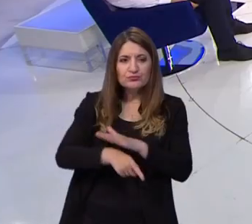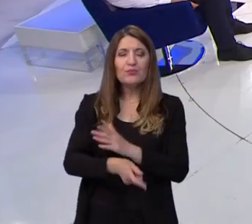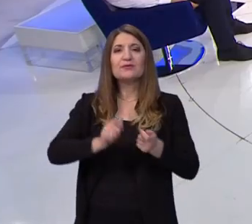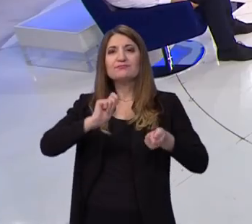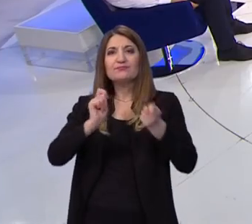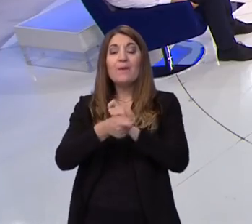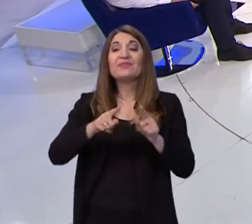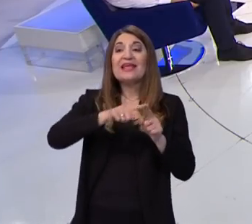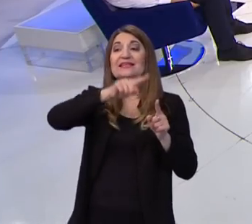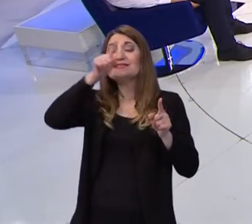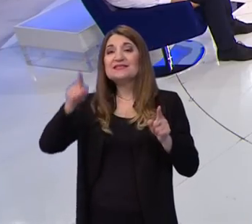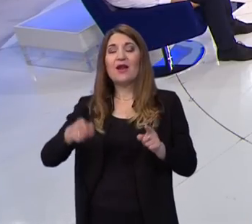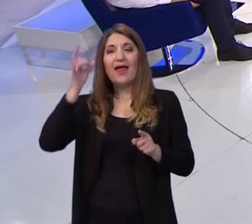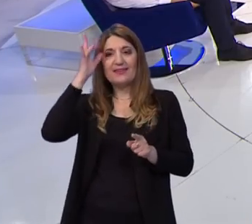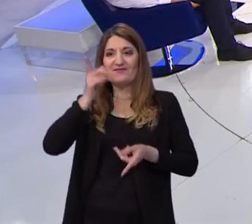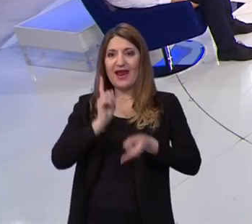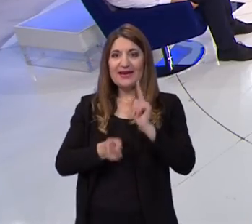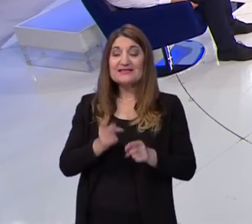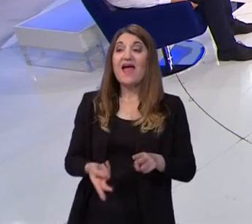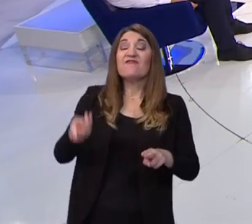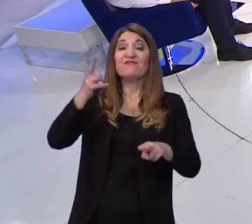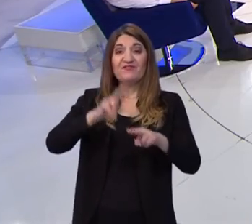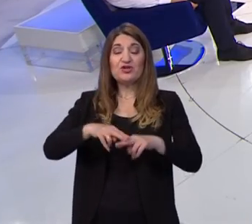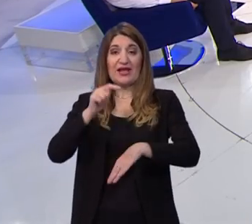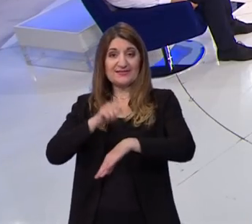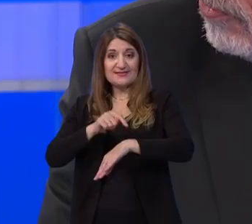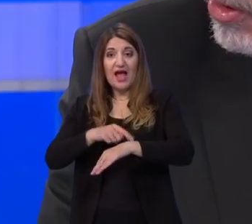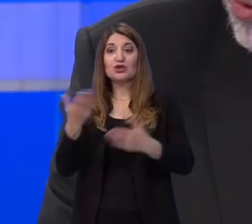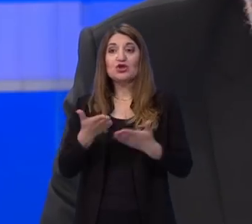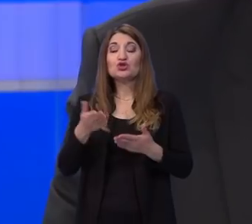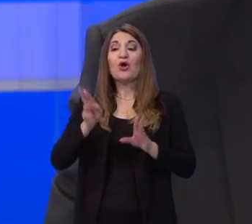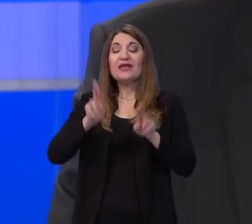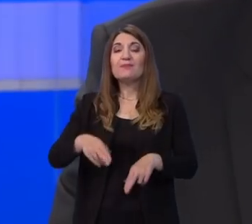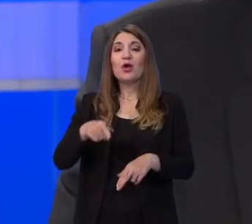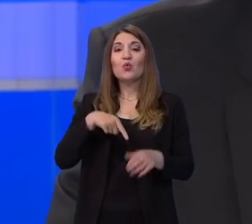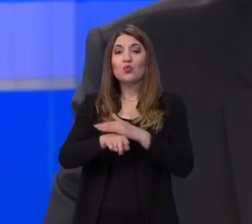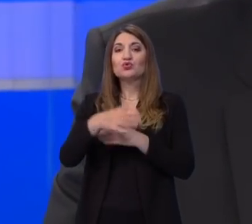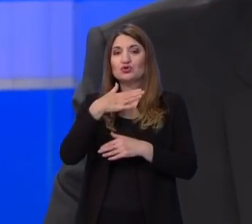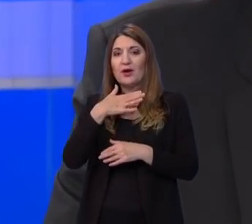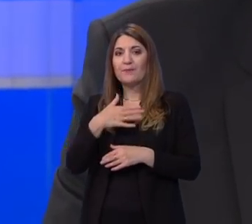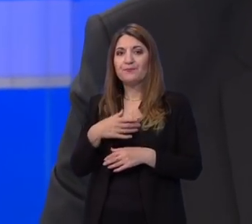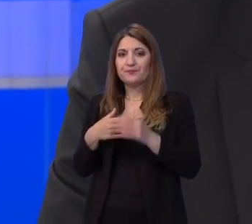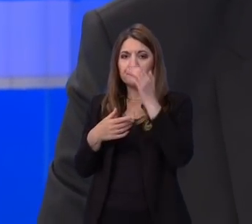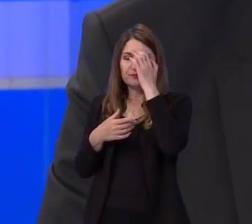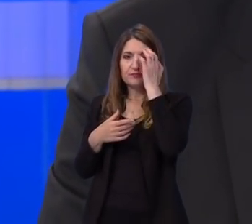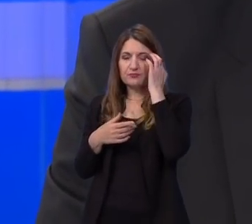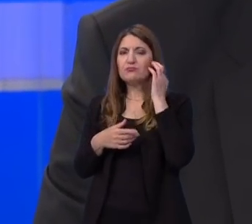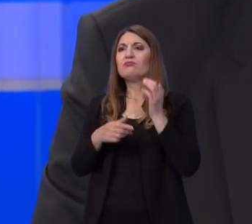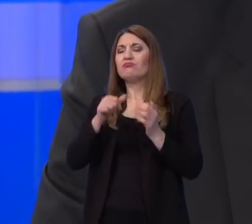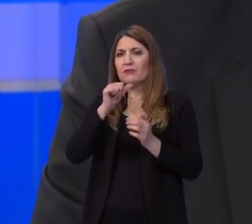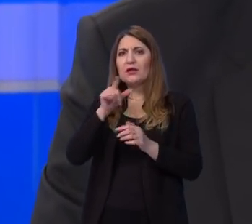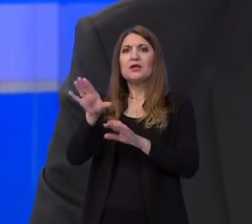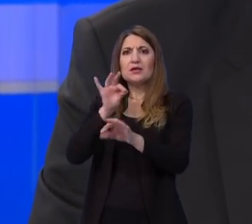cijelodnevnom nastavom da bi smo povećali broj sati koje učenici provode u aktivnoj nastavni. I